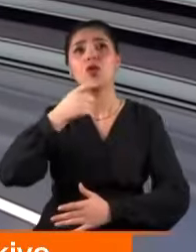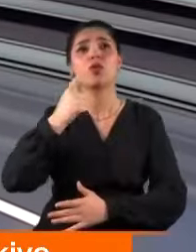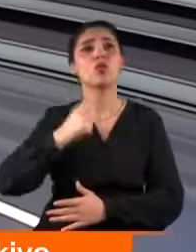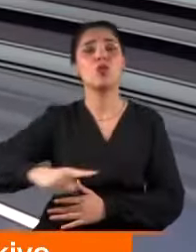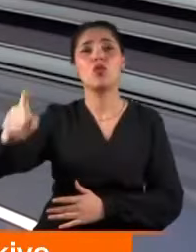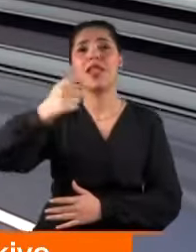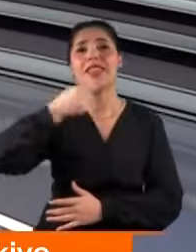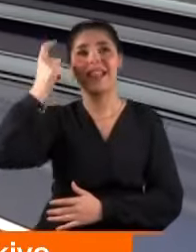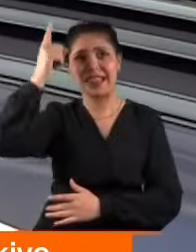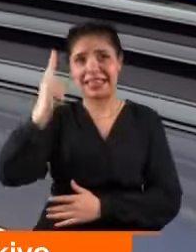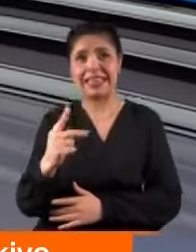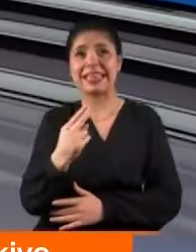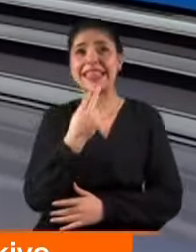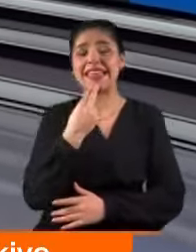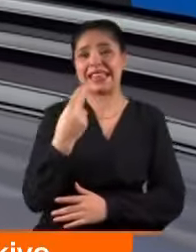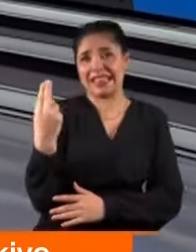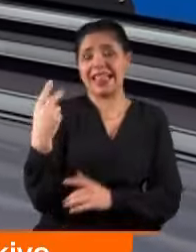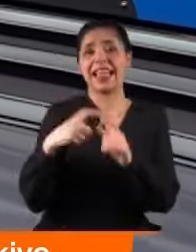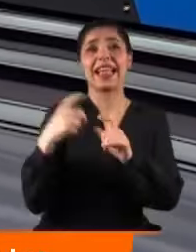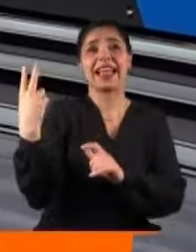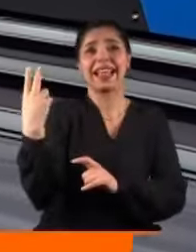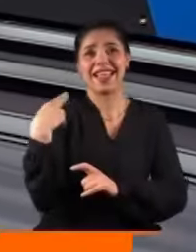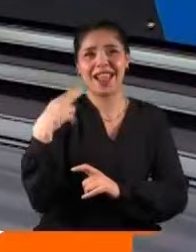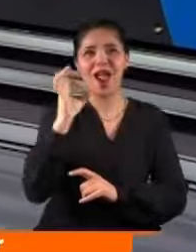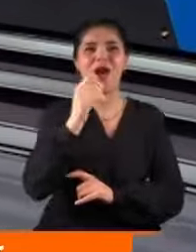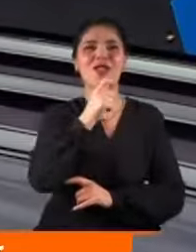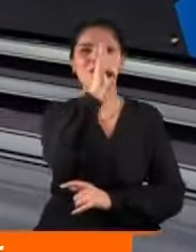kadın generali Özlem Yılmaz da o isimler arasındaydı.